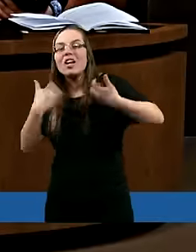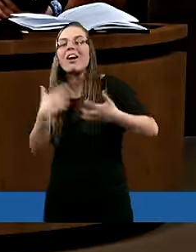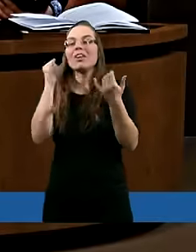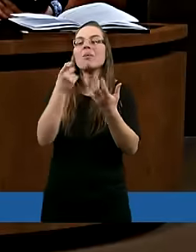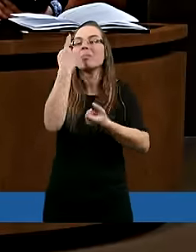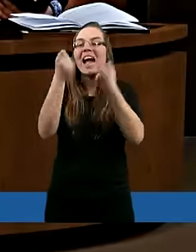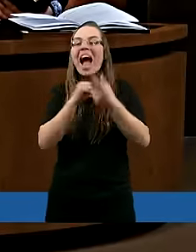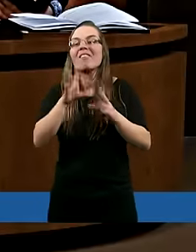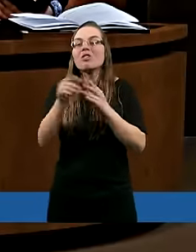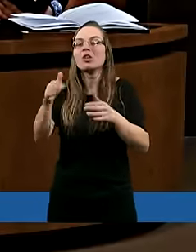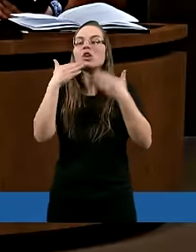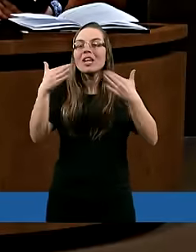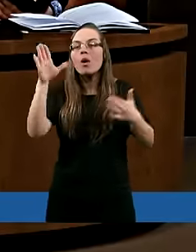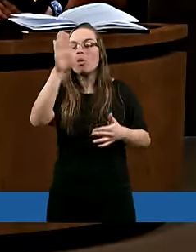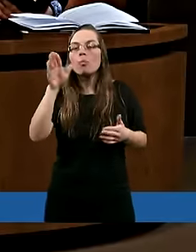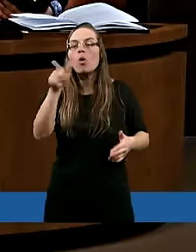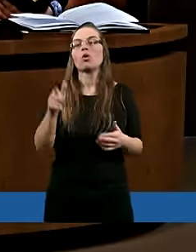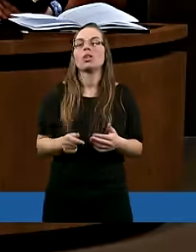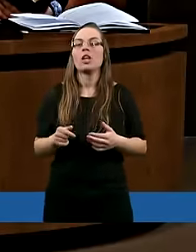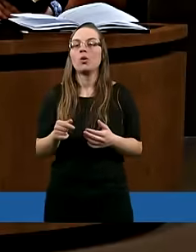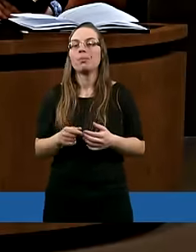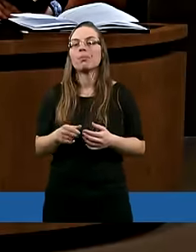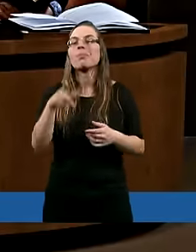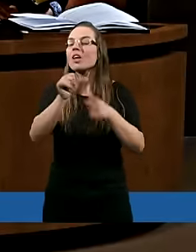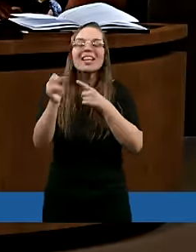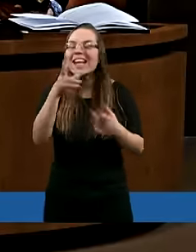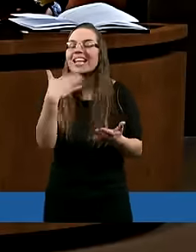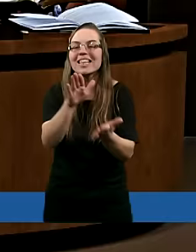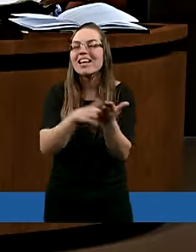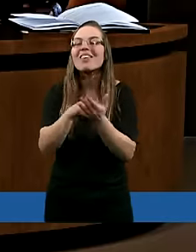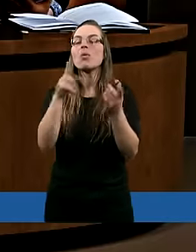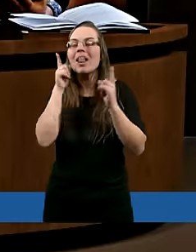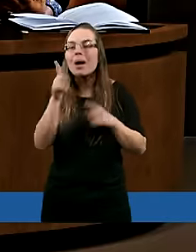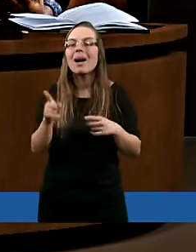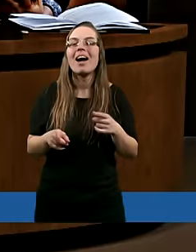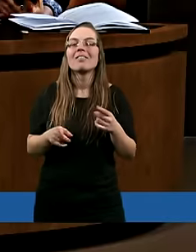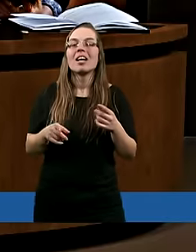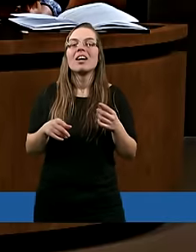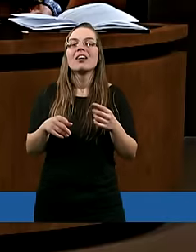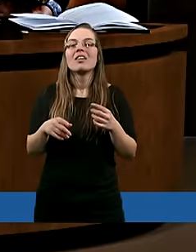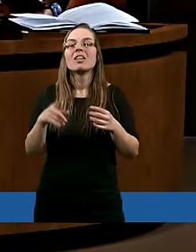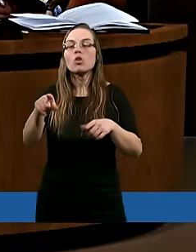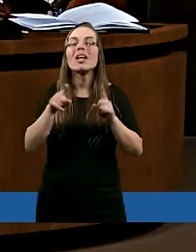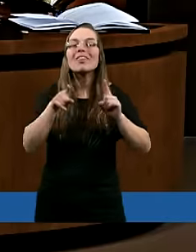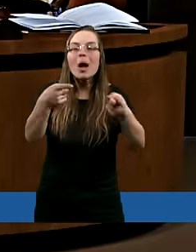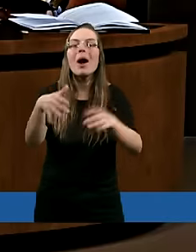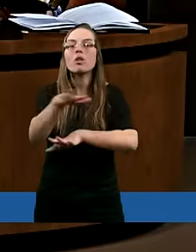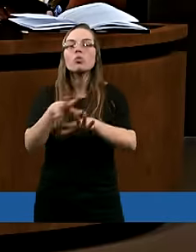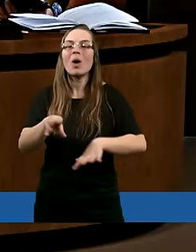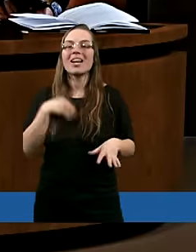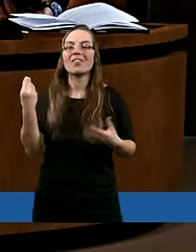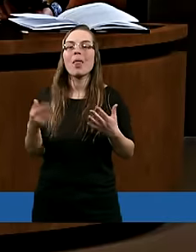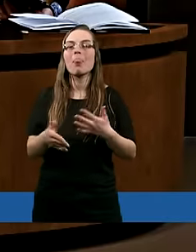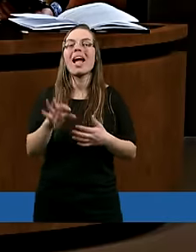modlić, dziękować, a nawet czasami się zdarza, że zaczynasz śpiewać pieśni. I to jest takie niezwykłe, naprawdę to jest też działanie Ducha Świętego.